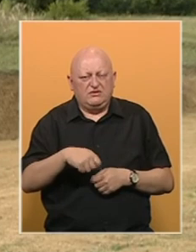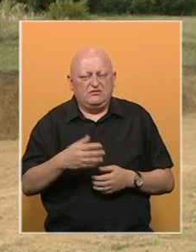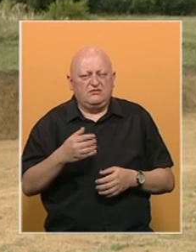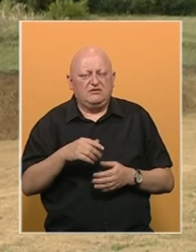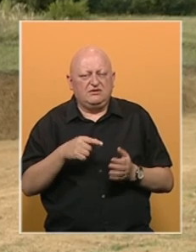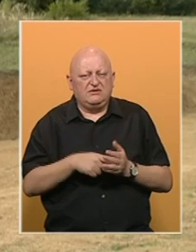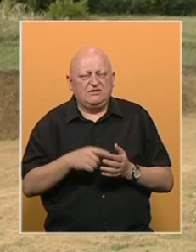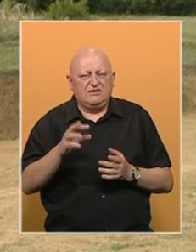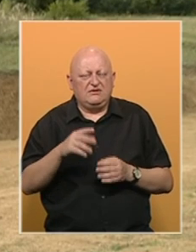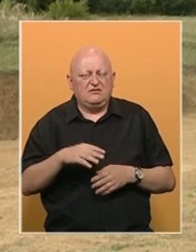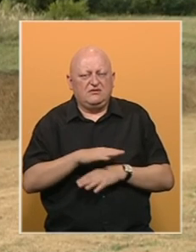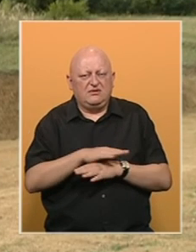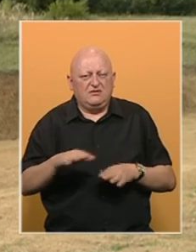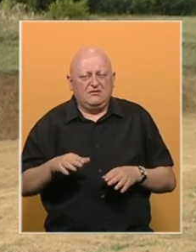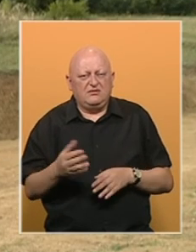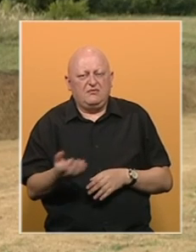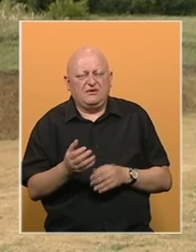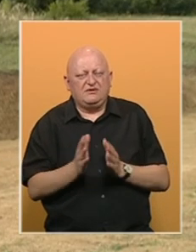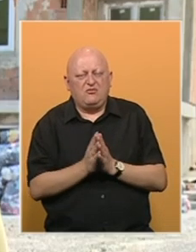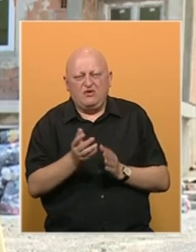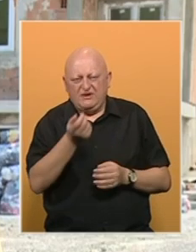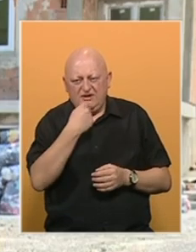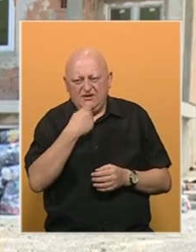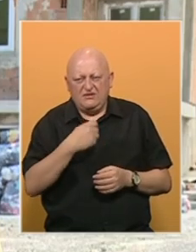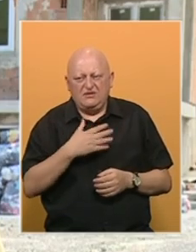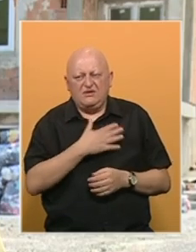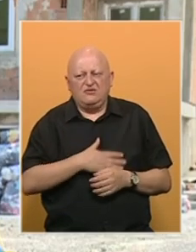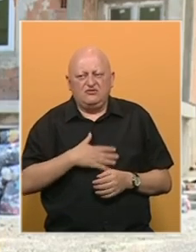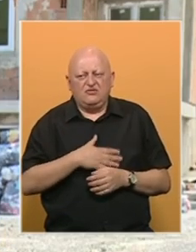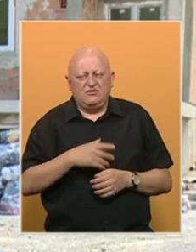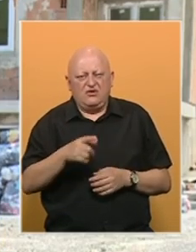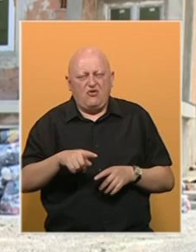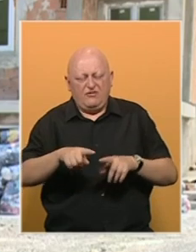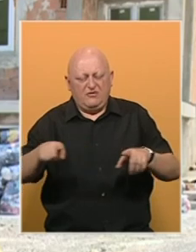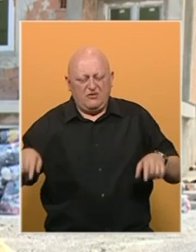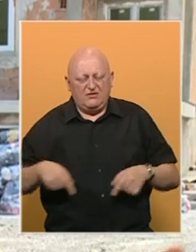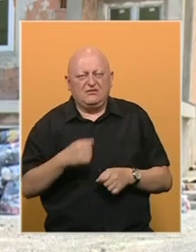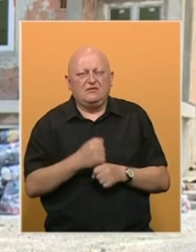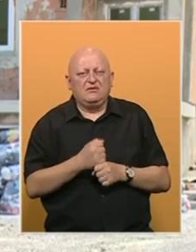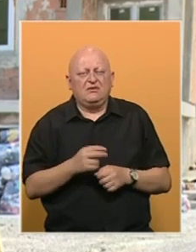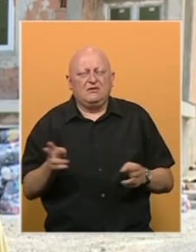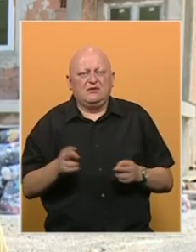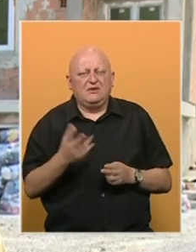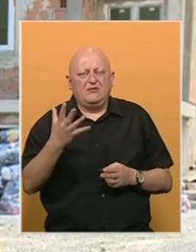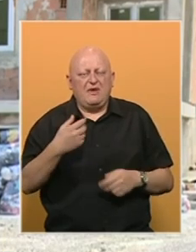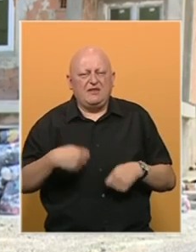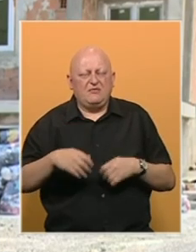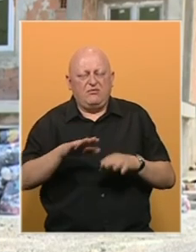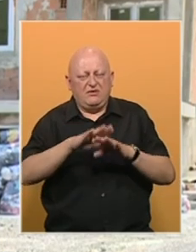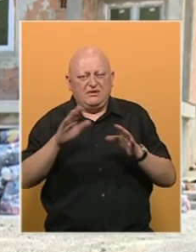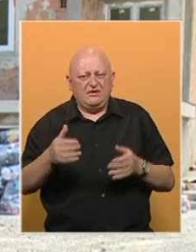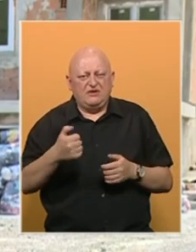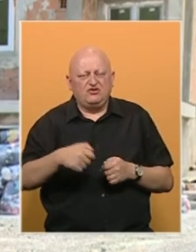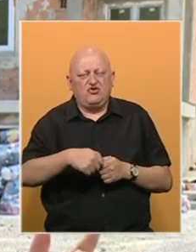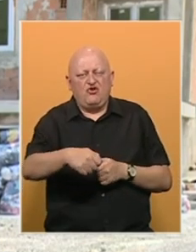kako kažu u mozaiku prestati prositi i moliti za hranu. Želja nam je da na ovoj livadi ovdje napravimo najmanje pet plastenika po sto